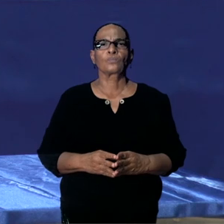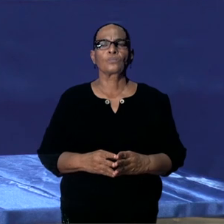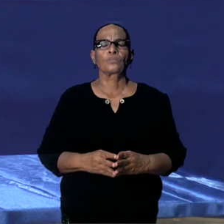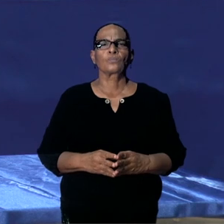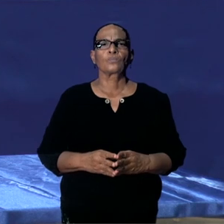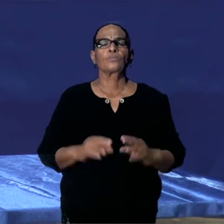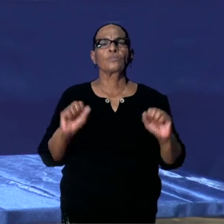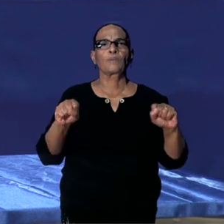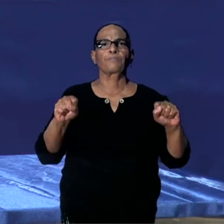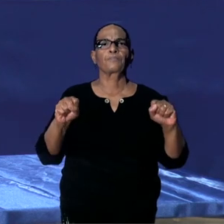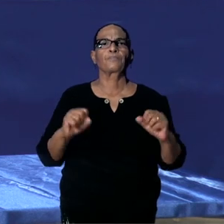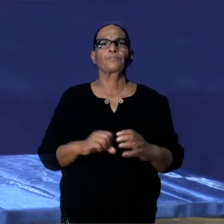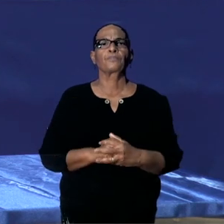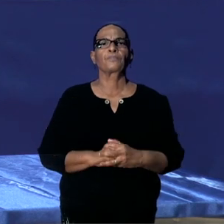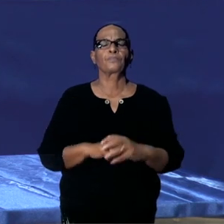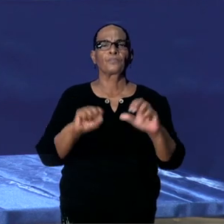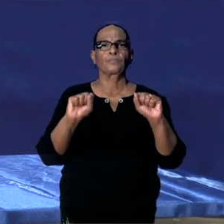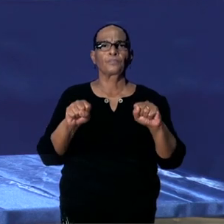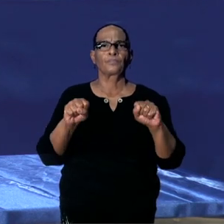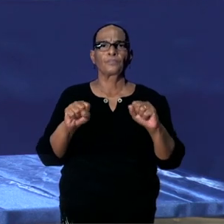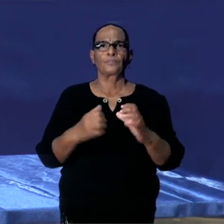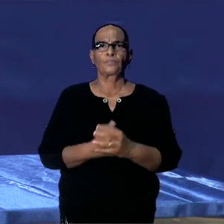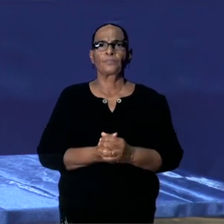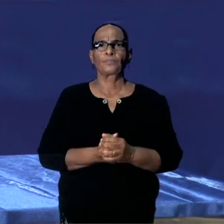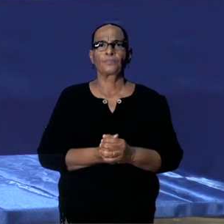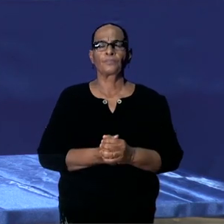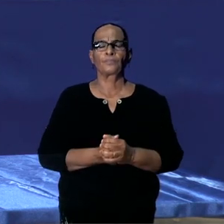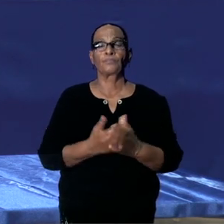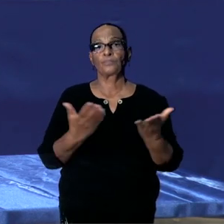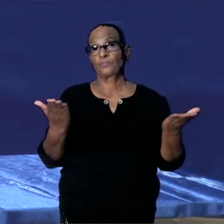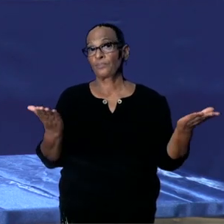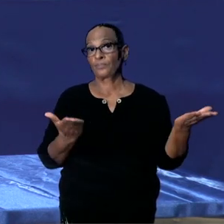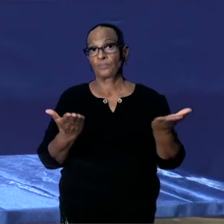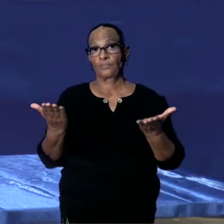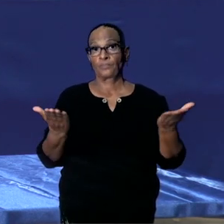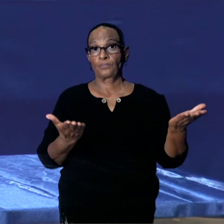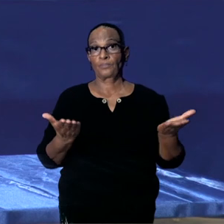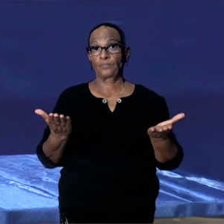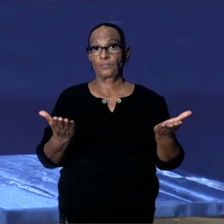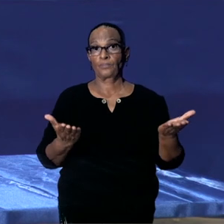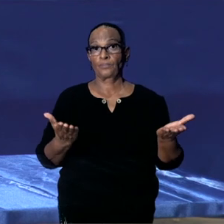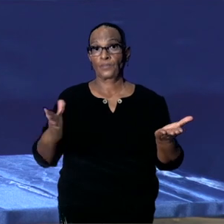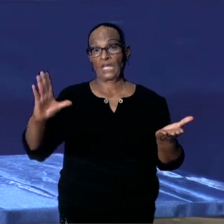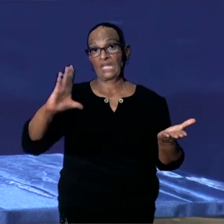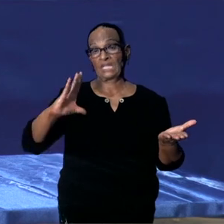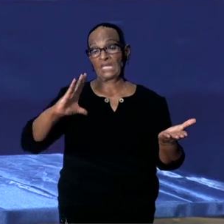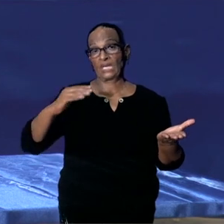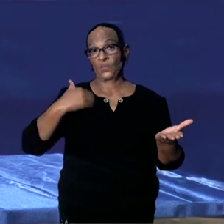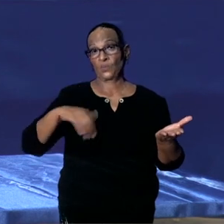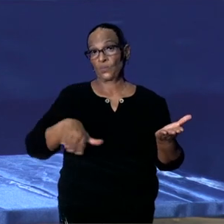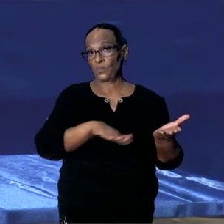Ja, en dan waren er vragen voor de directeur van de volksgezondheid.